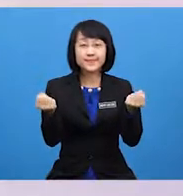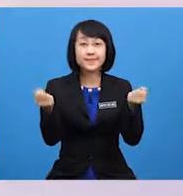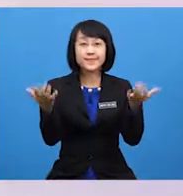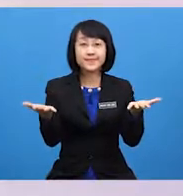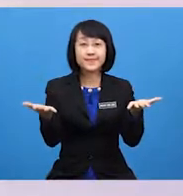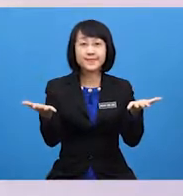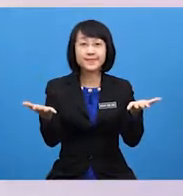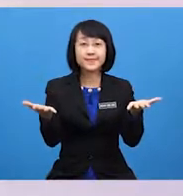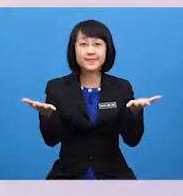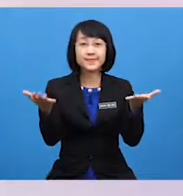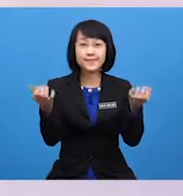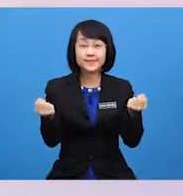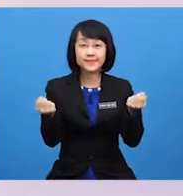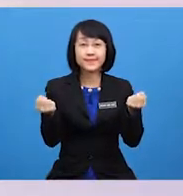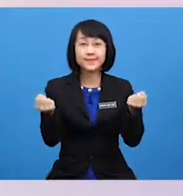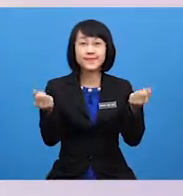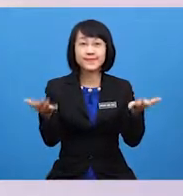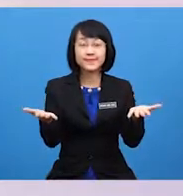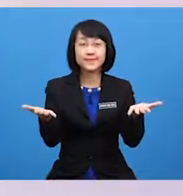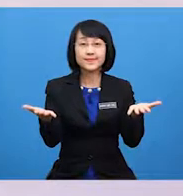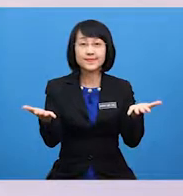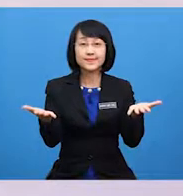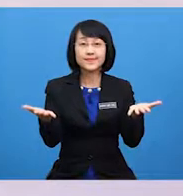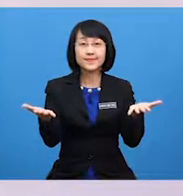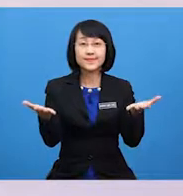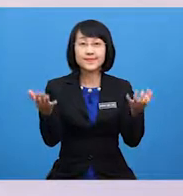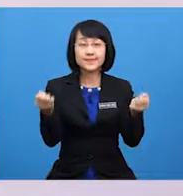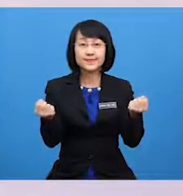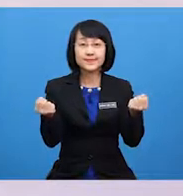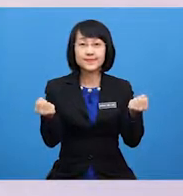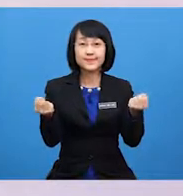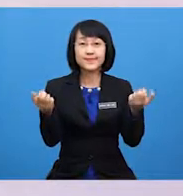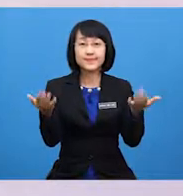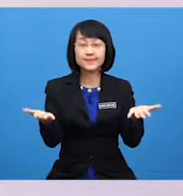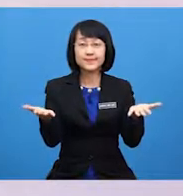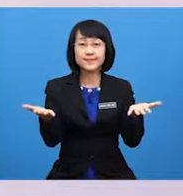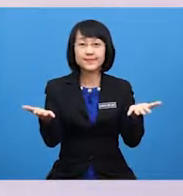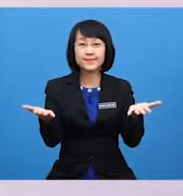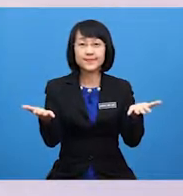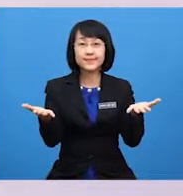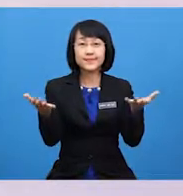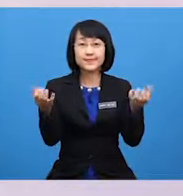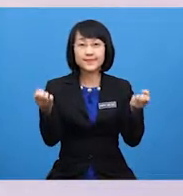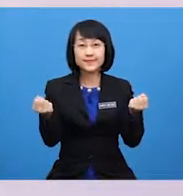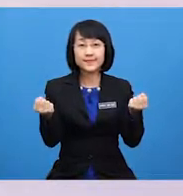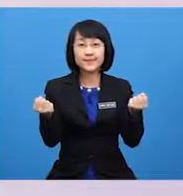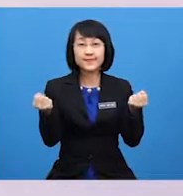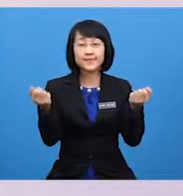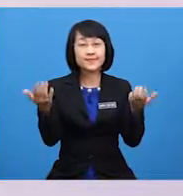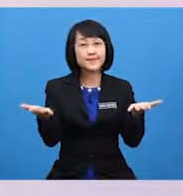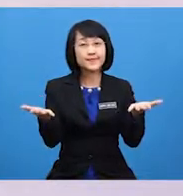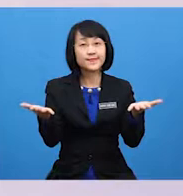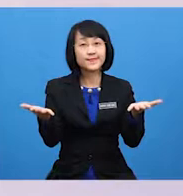3, 4, 5